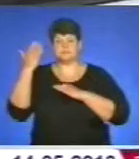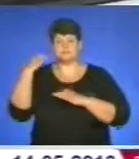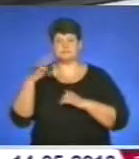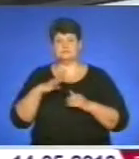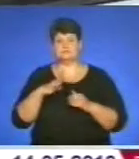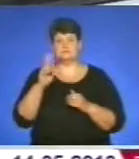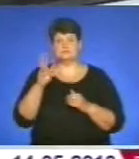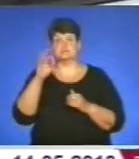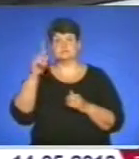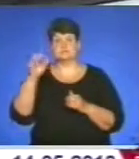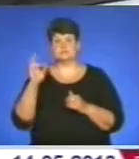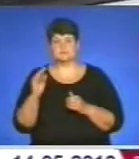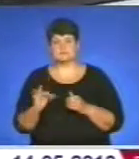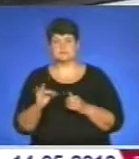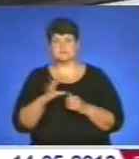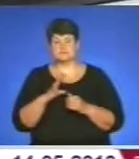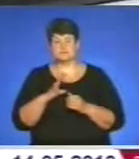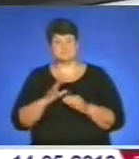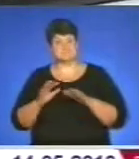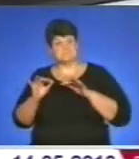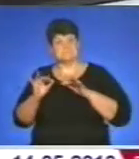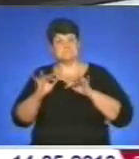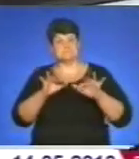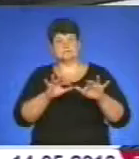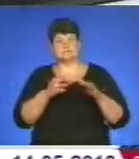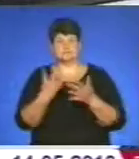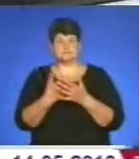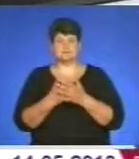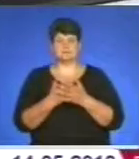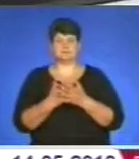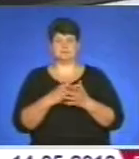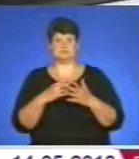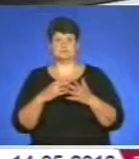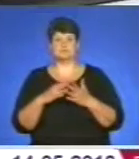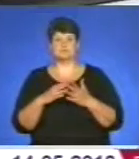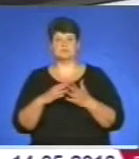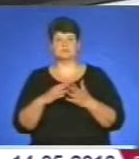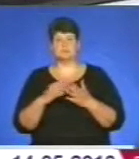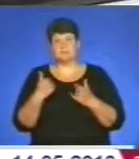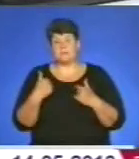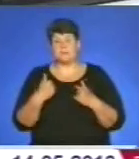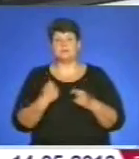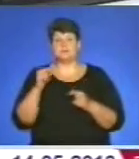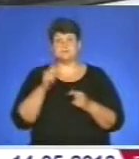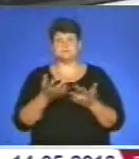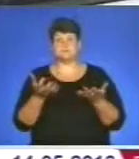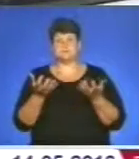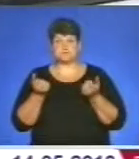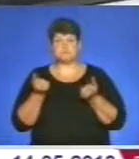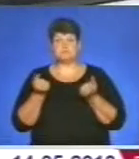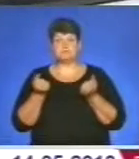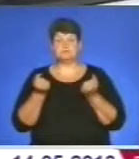козаками, мабуть, десь хотіли штурмувати з Хмелем чи з Сірком. І я через те взявся за тему